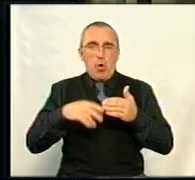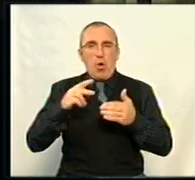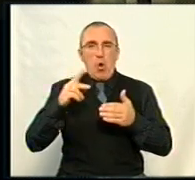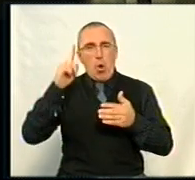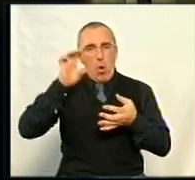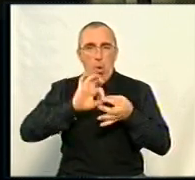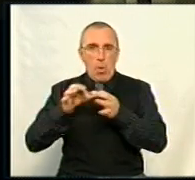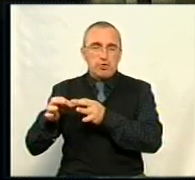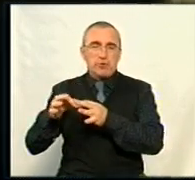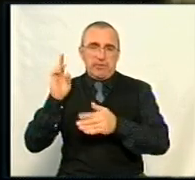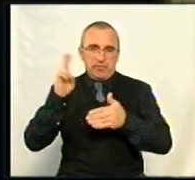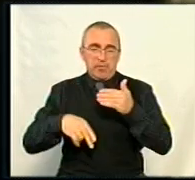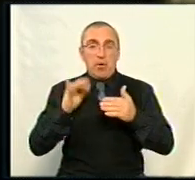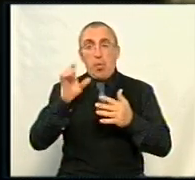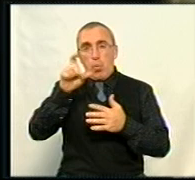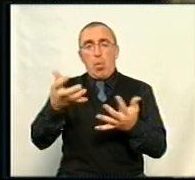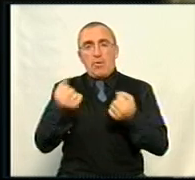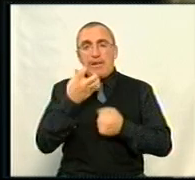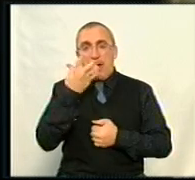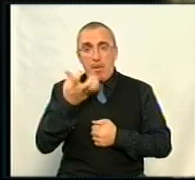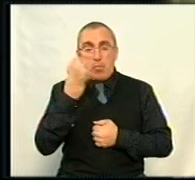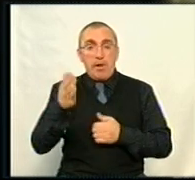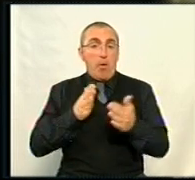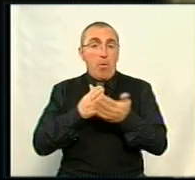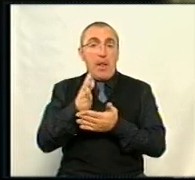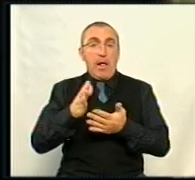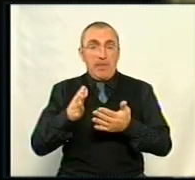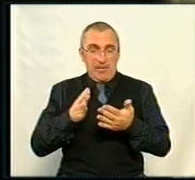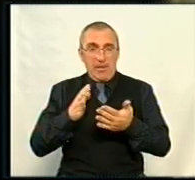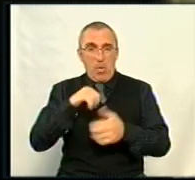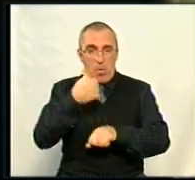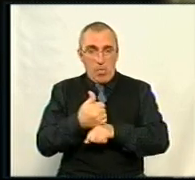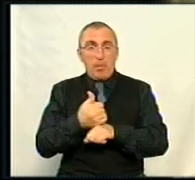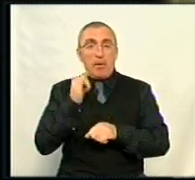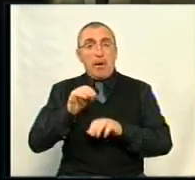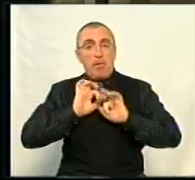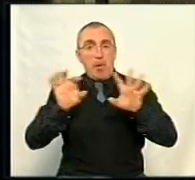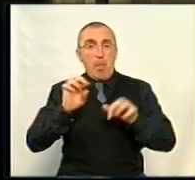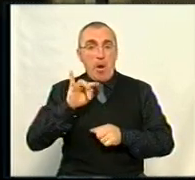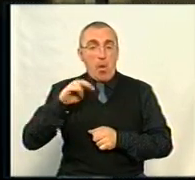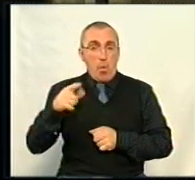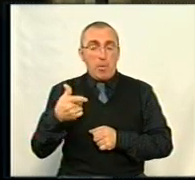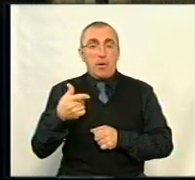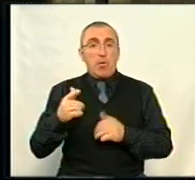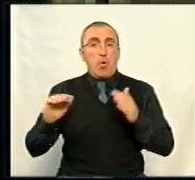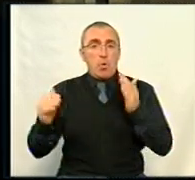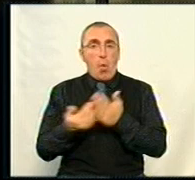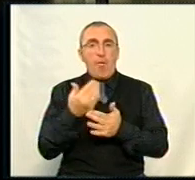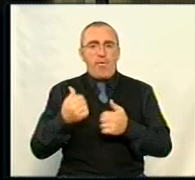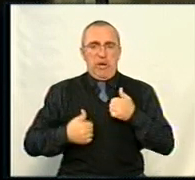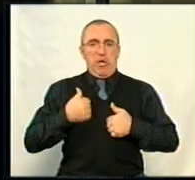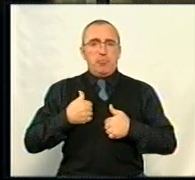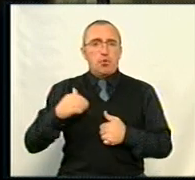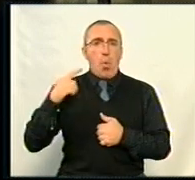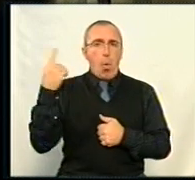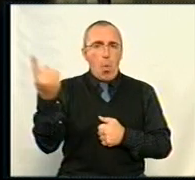завершенням, коли люди отримують тепло. Серед головних напрямків своєї роботи Андрій Балонь назвав такі. Створення нового іміджу області через